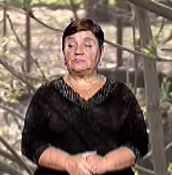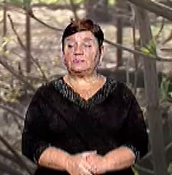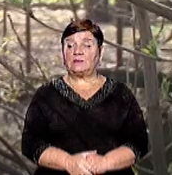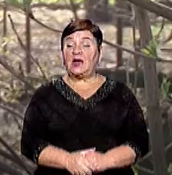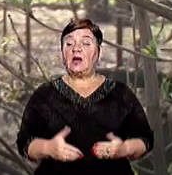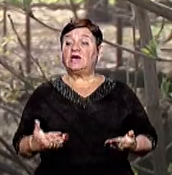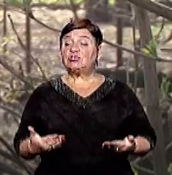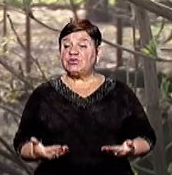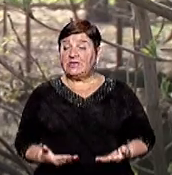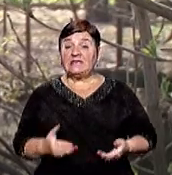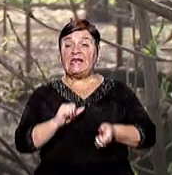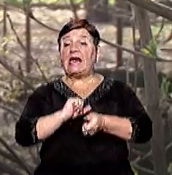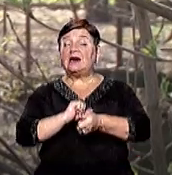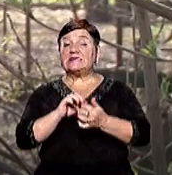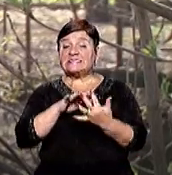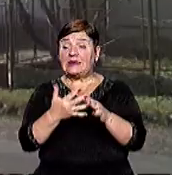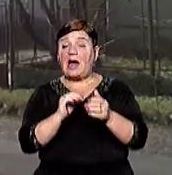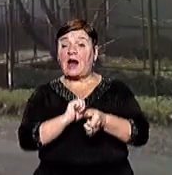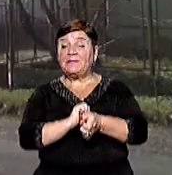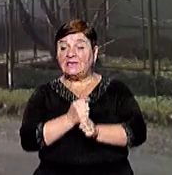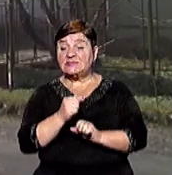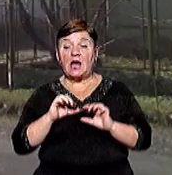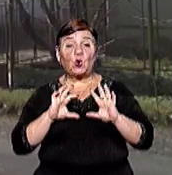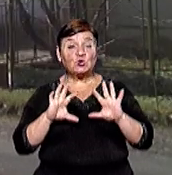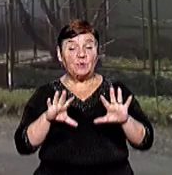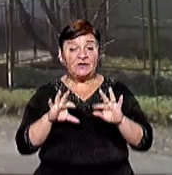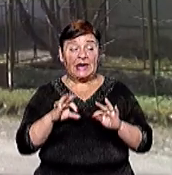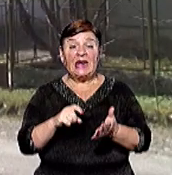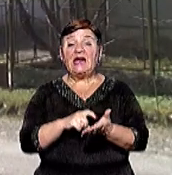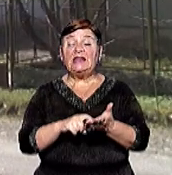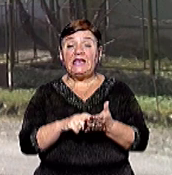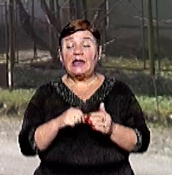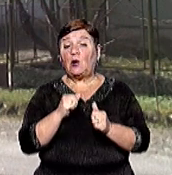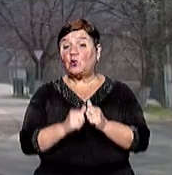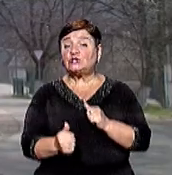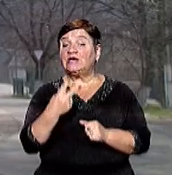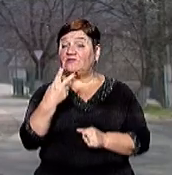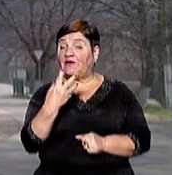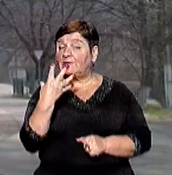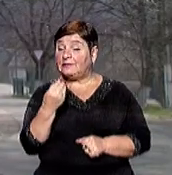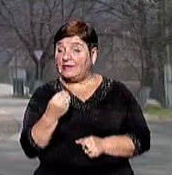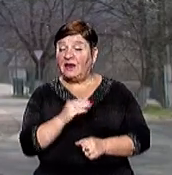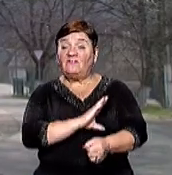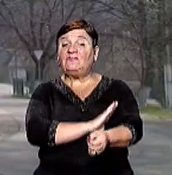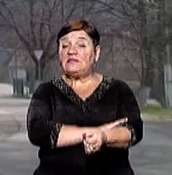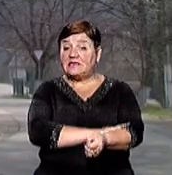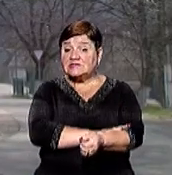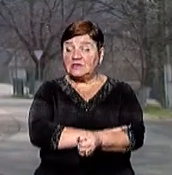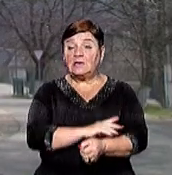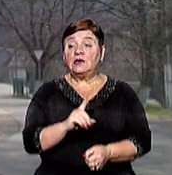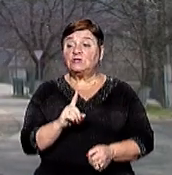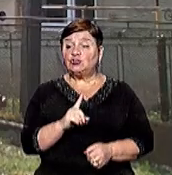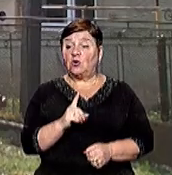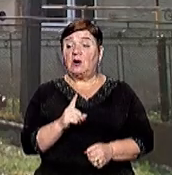Мешканка села Кам'яниця Тетяна Штіфель розповідає, ліки їй потрібно купувати щодва дні Від тиску, що ліки